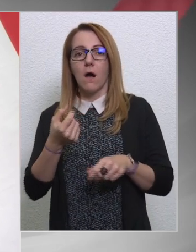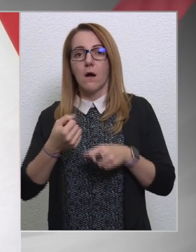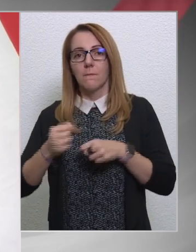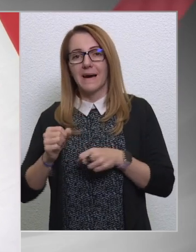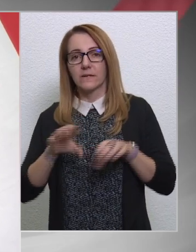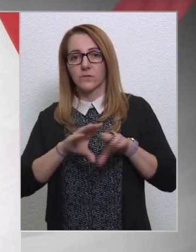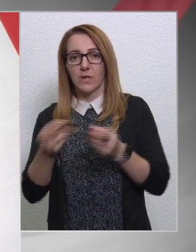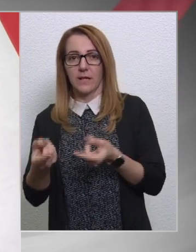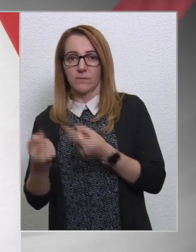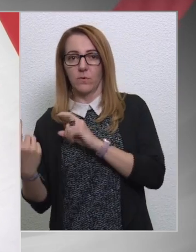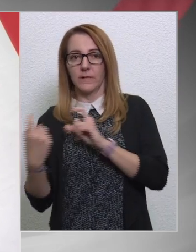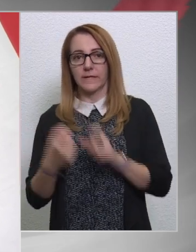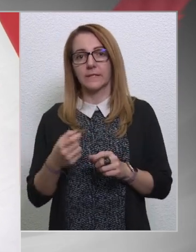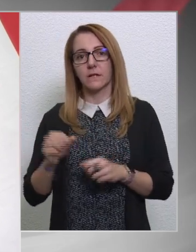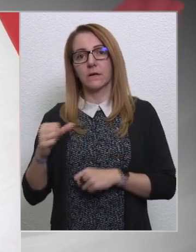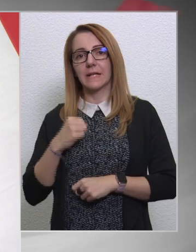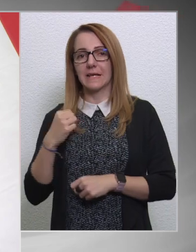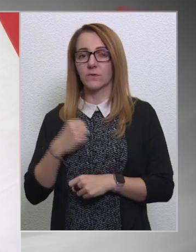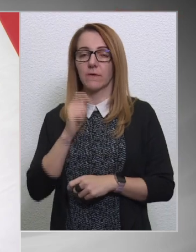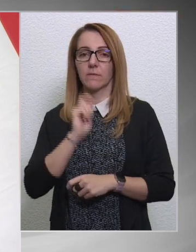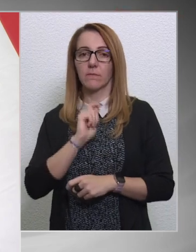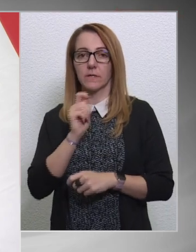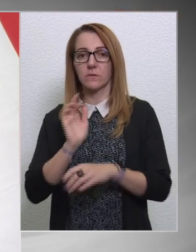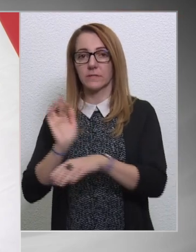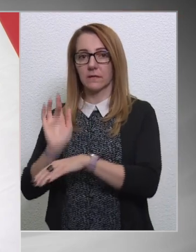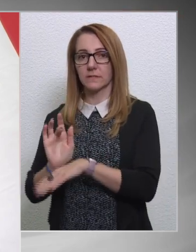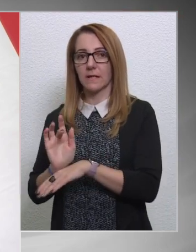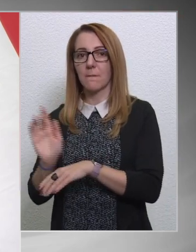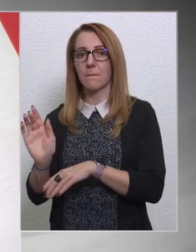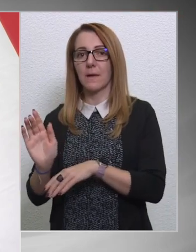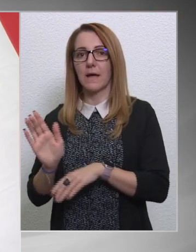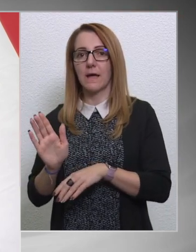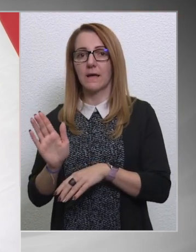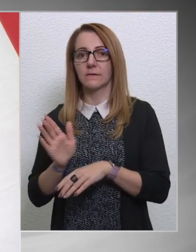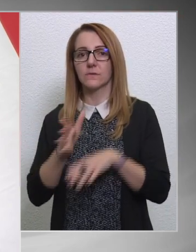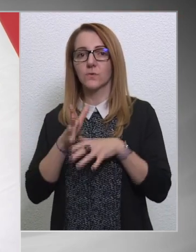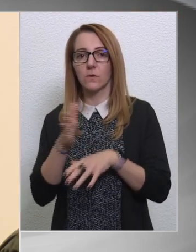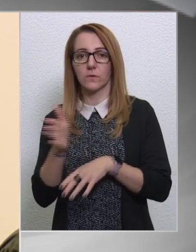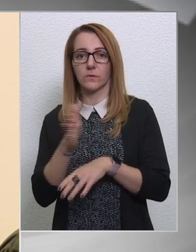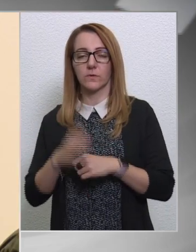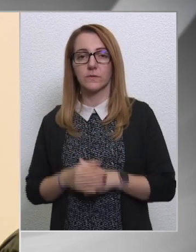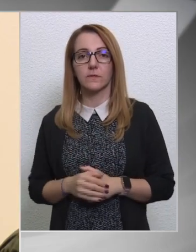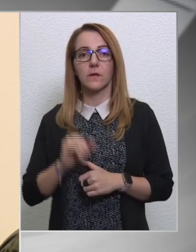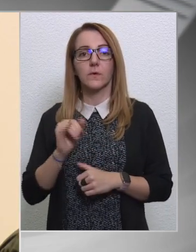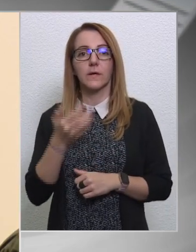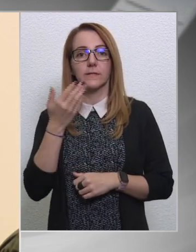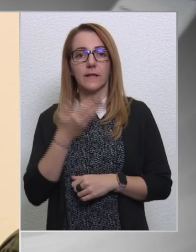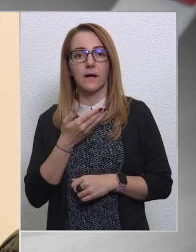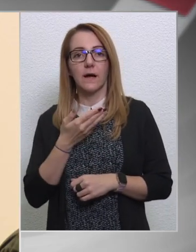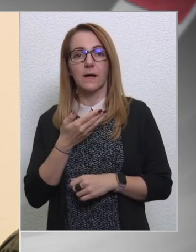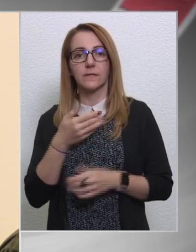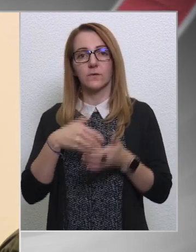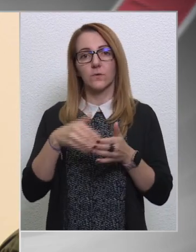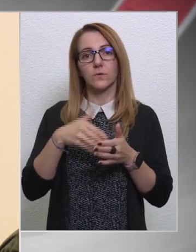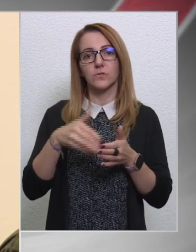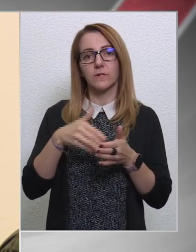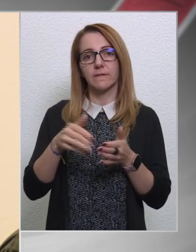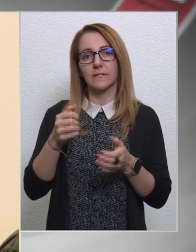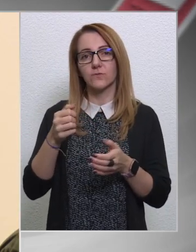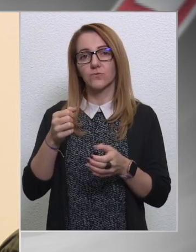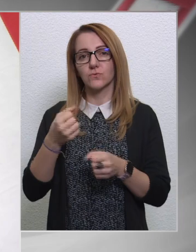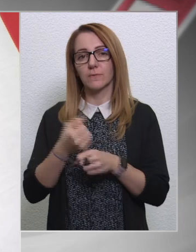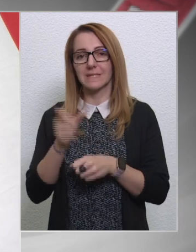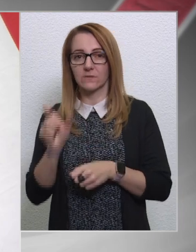legdurvábbak Magyarországgal szemben gyűlölködők között. És akkor mondjuk Johannes Hán költségvetési biztost idesorolja?